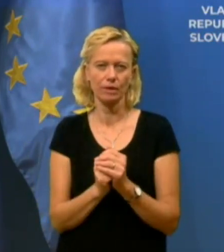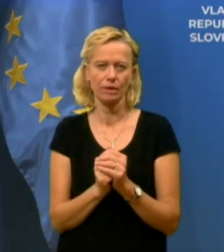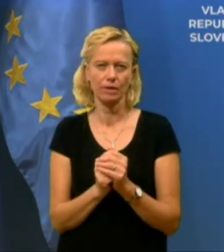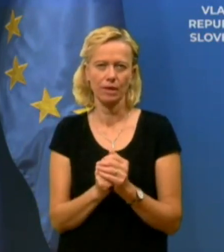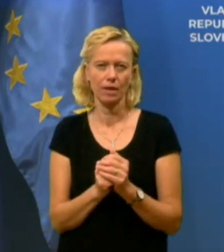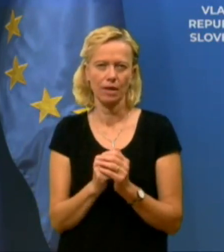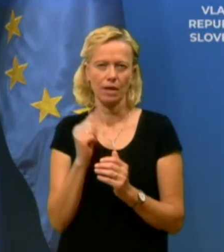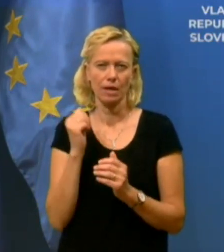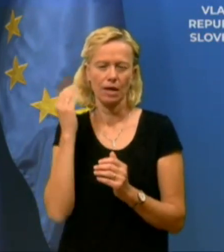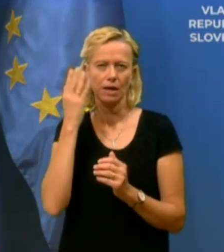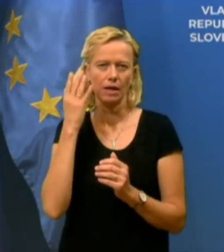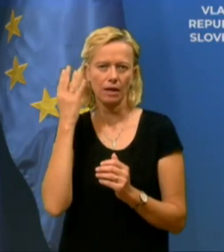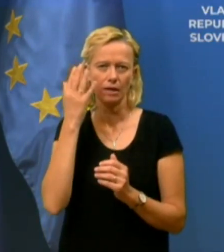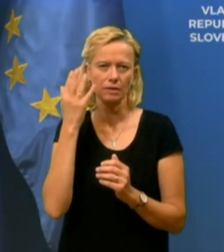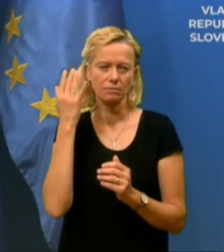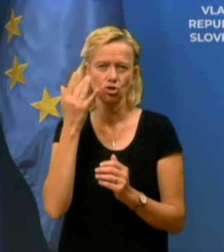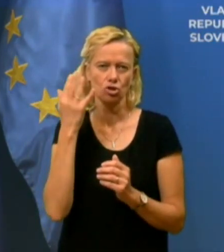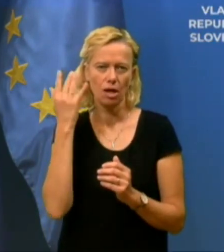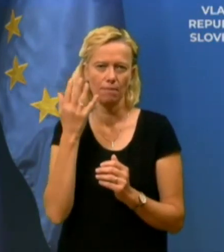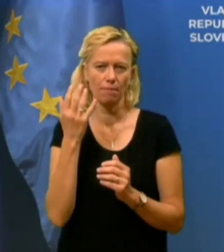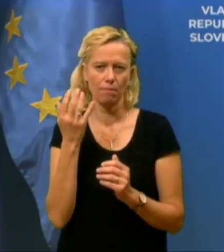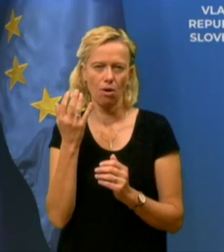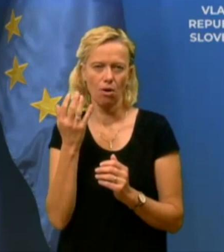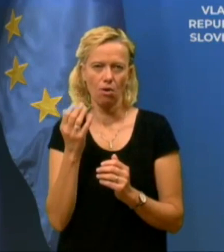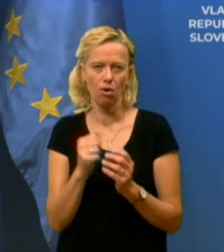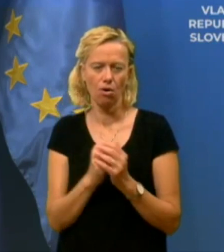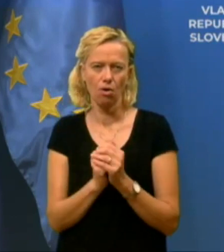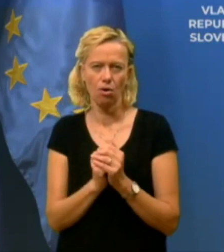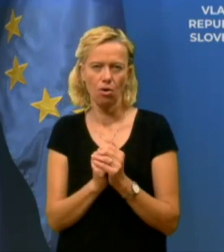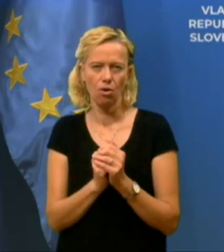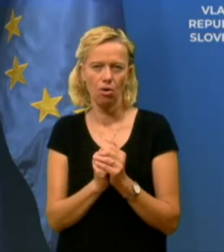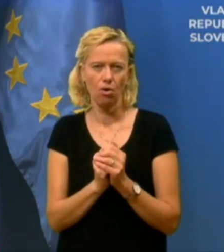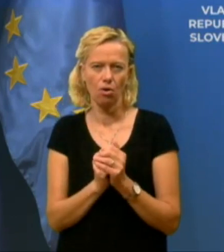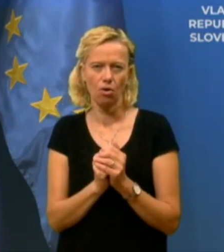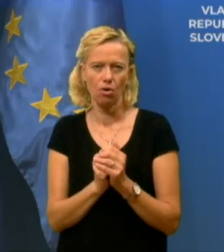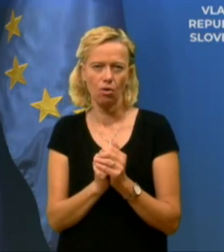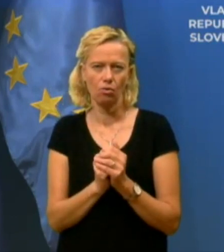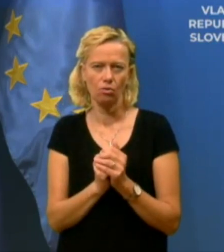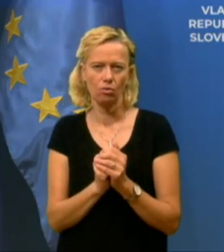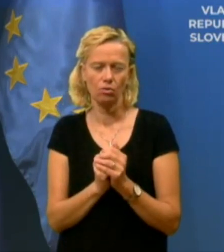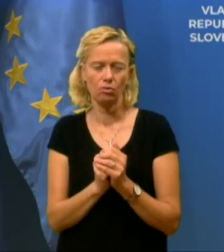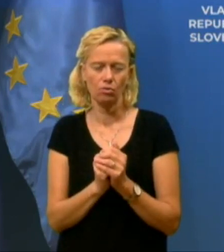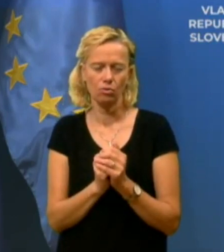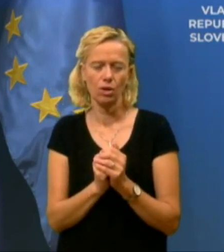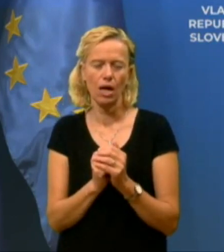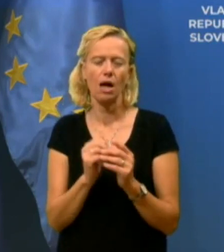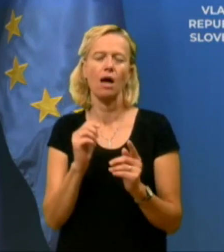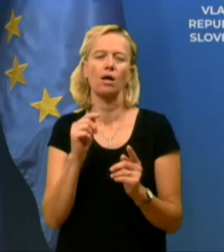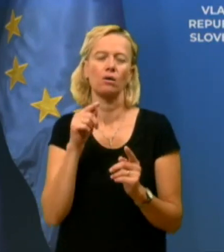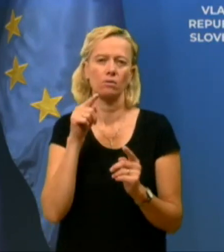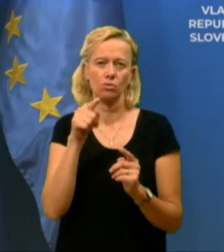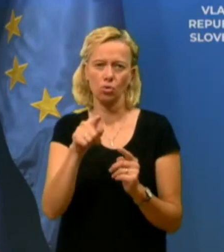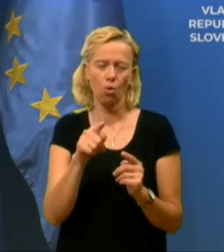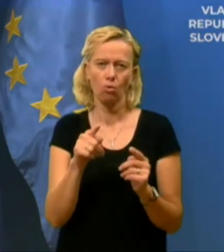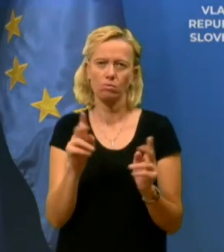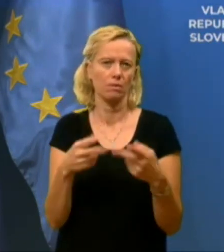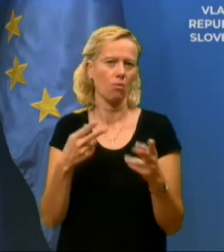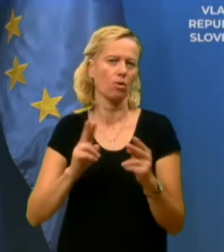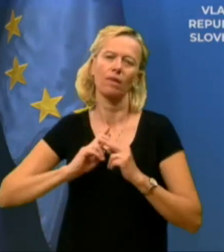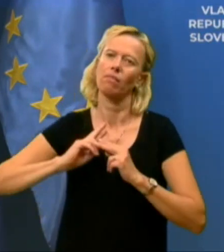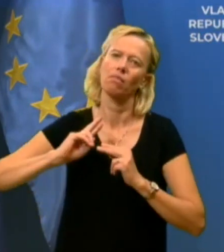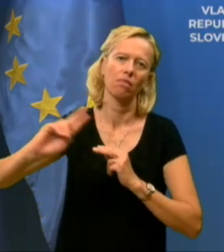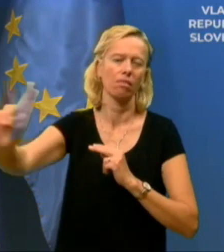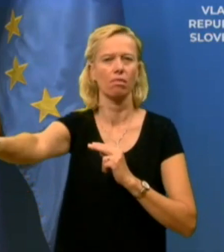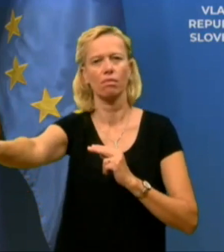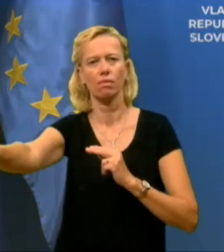en sekundarni klicni centr na drugi lokaciji, kar bo še bolj podkrepilo naše zmožnosti odziva. Ampak to ne gre v nedogled, da smo jasni.